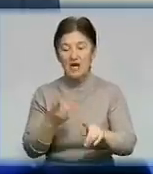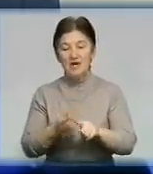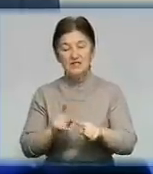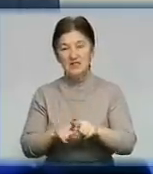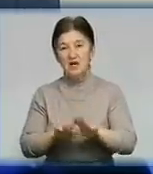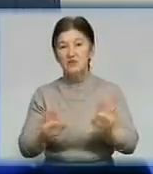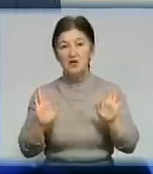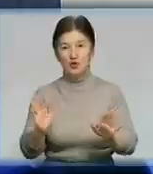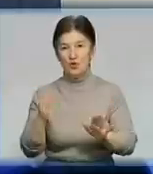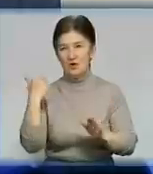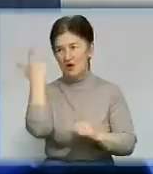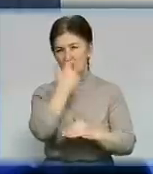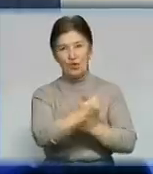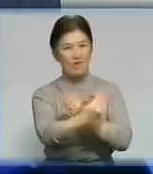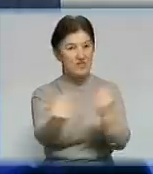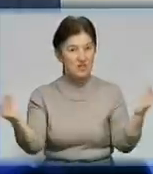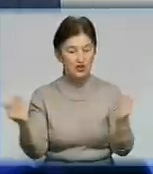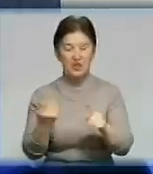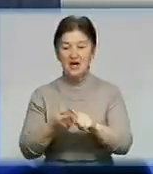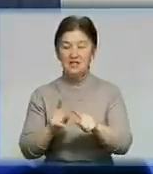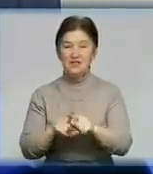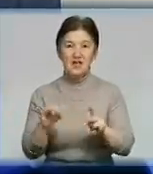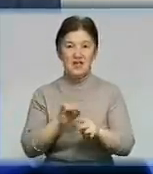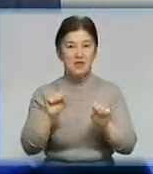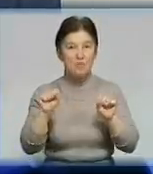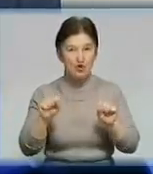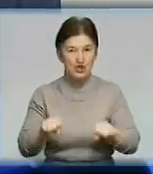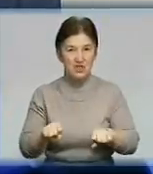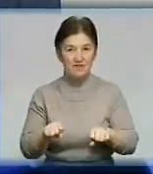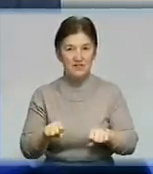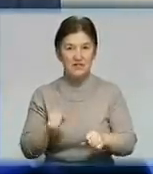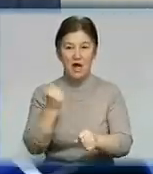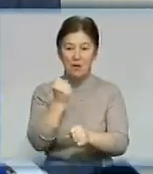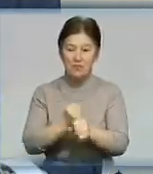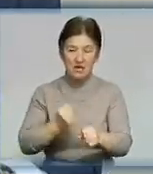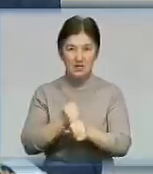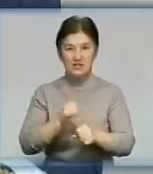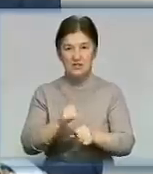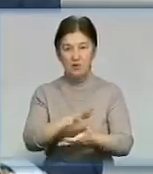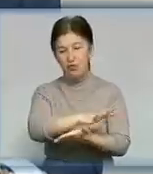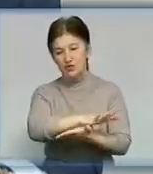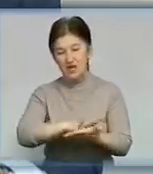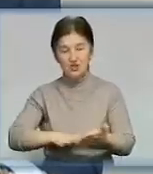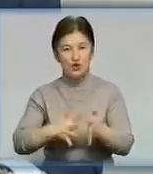зовнішні інвестиції, це і можливість праці і подальшого розширення